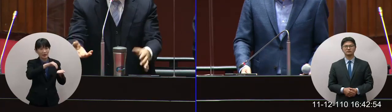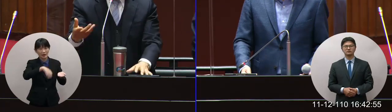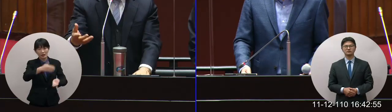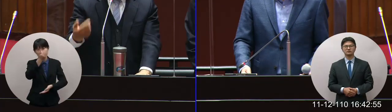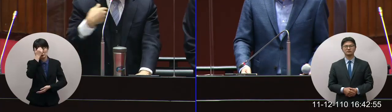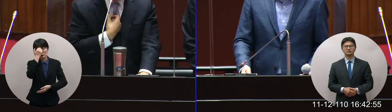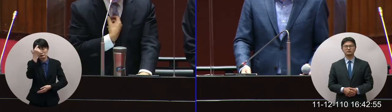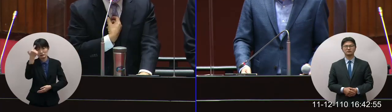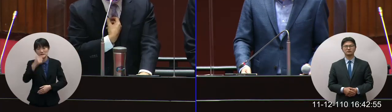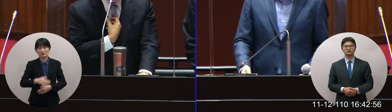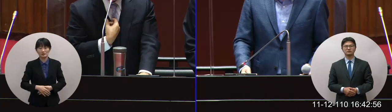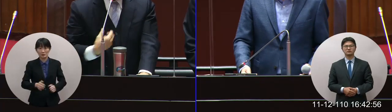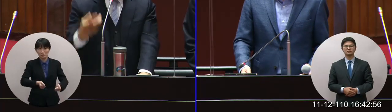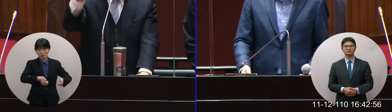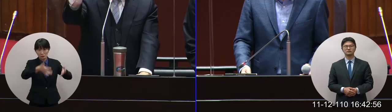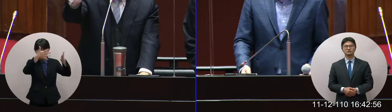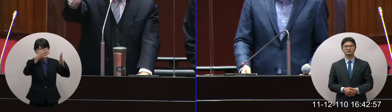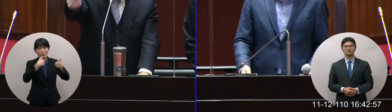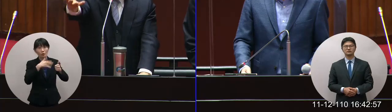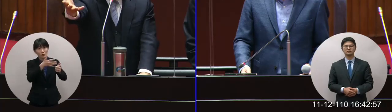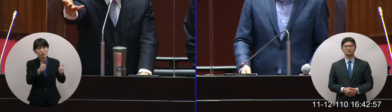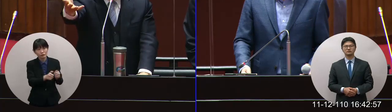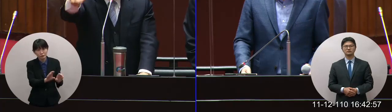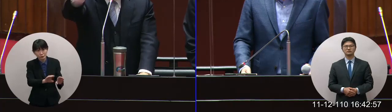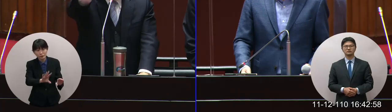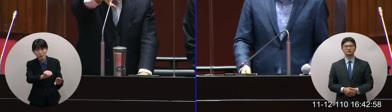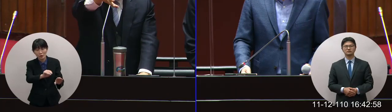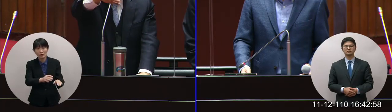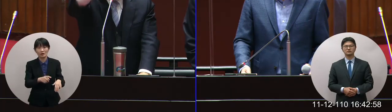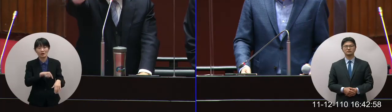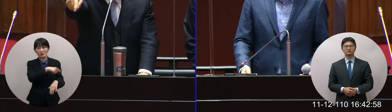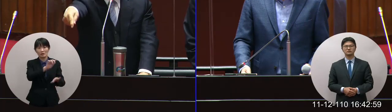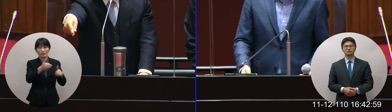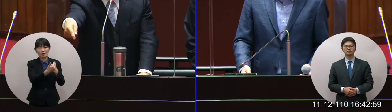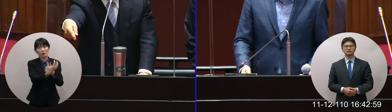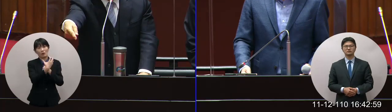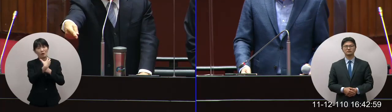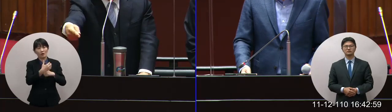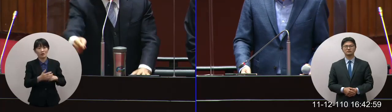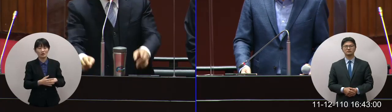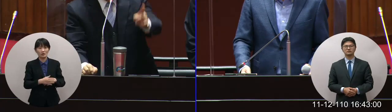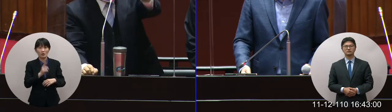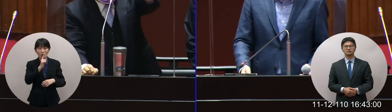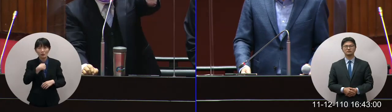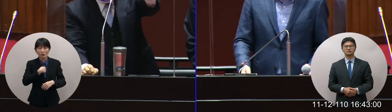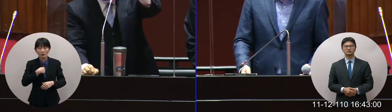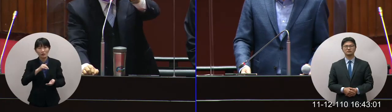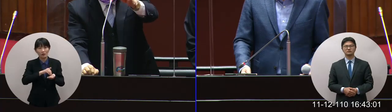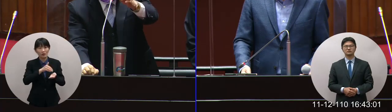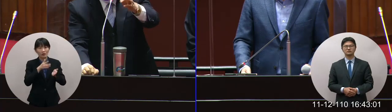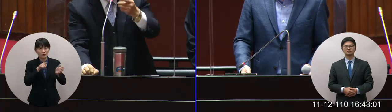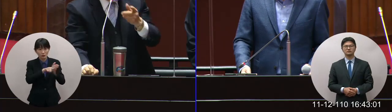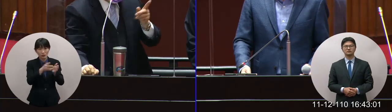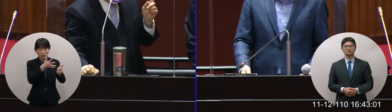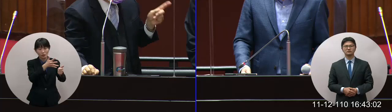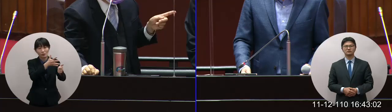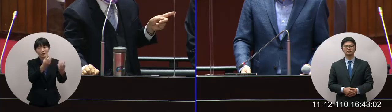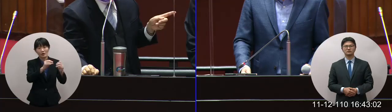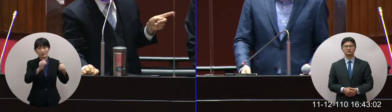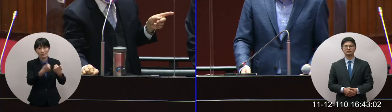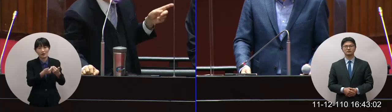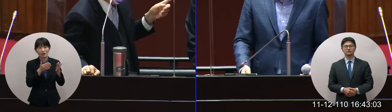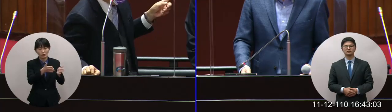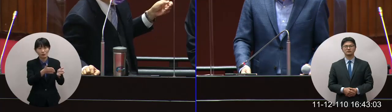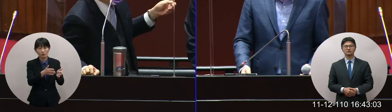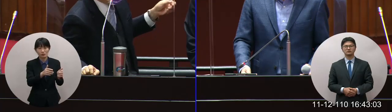問停車位哇把我罵死說去看醫院不問醫院問停車位所以我是這樣今天